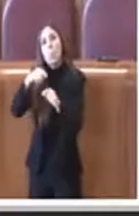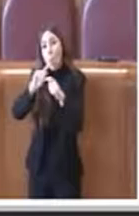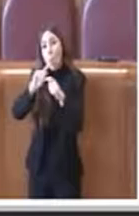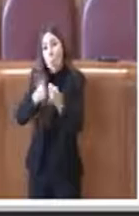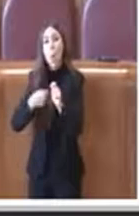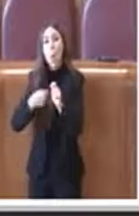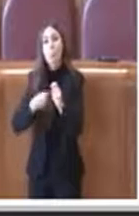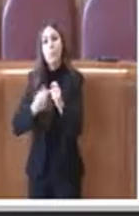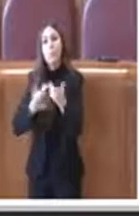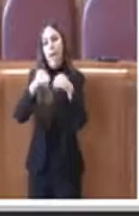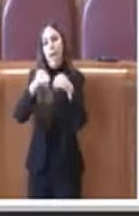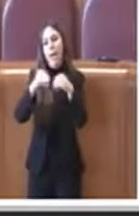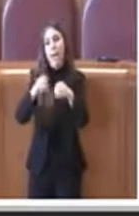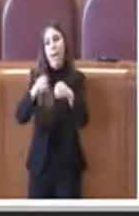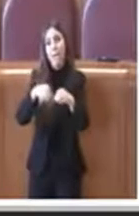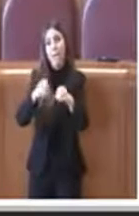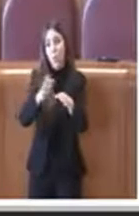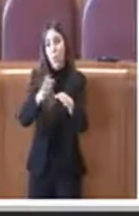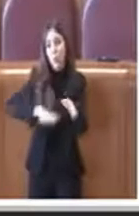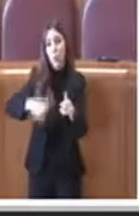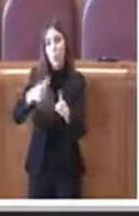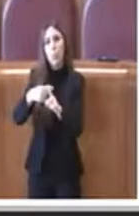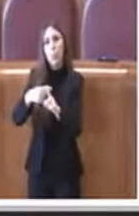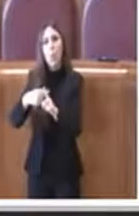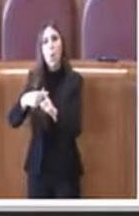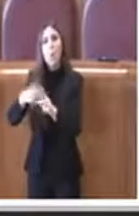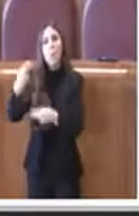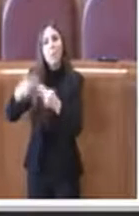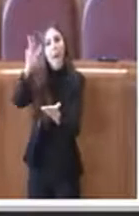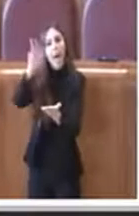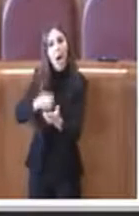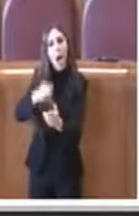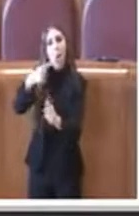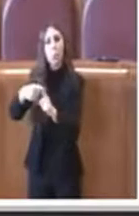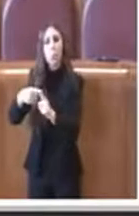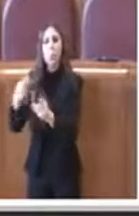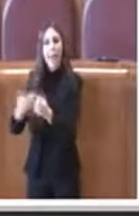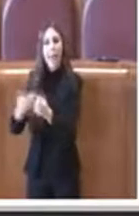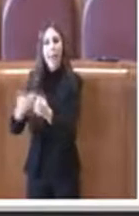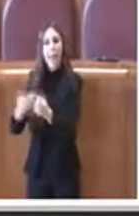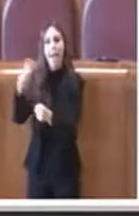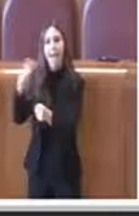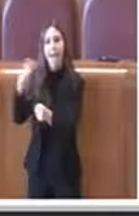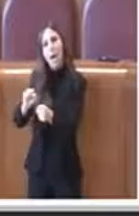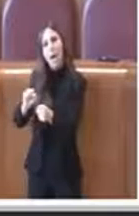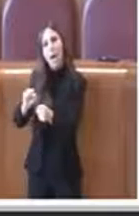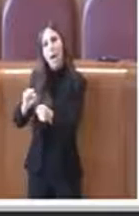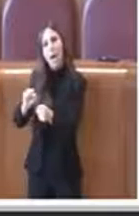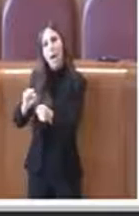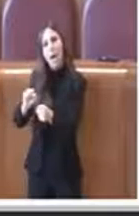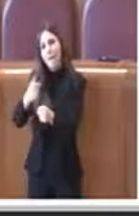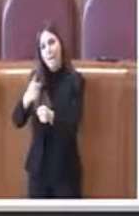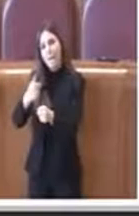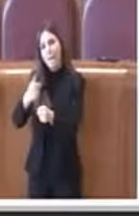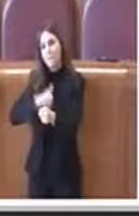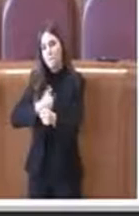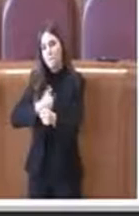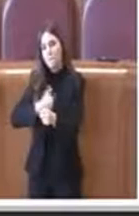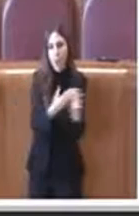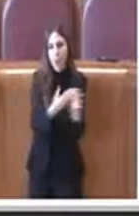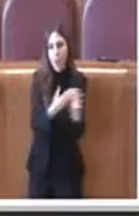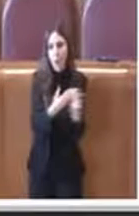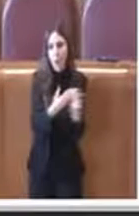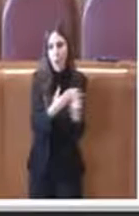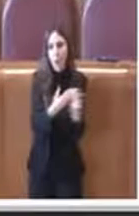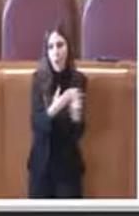del piano dei rifiuti regionali e dall'approvazione dei bilanci e del piano di risanamento AMA io vorrei ricordare ai